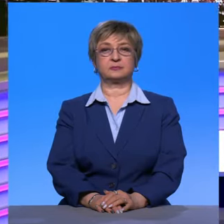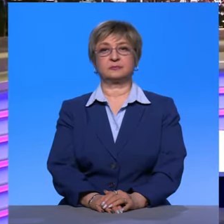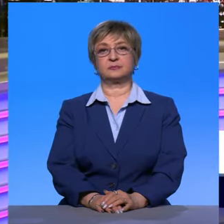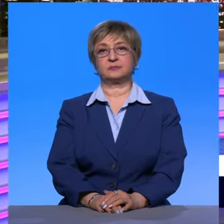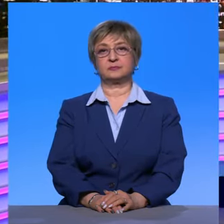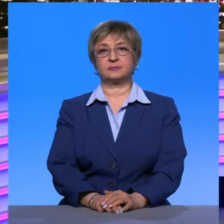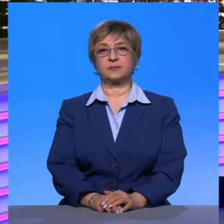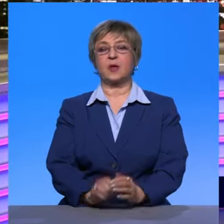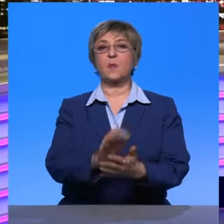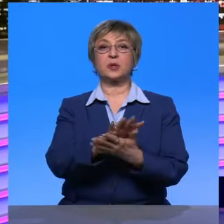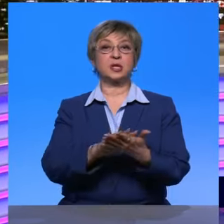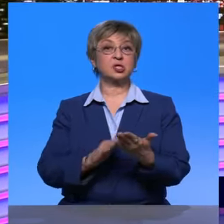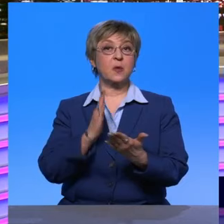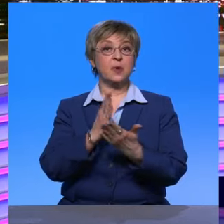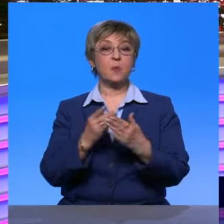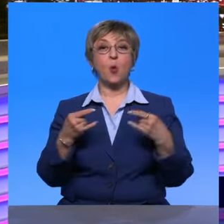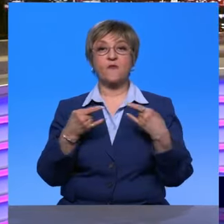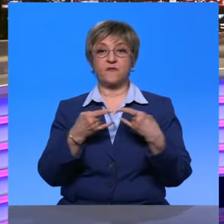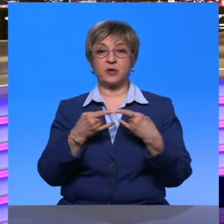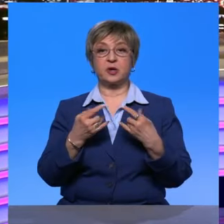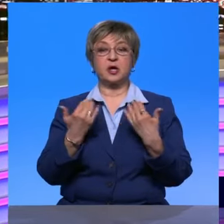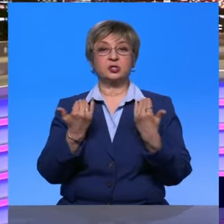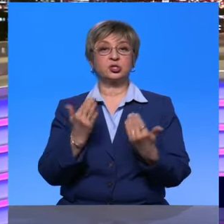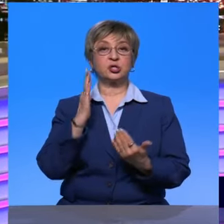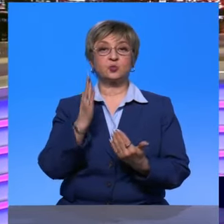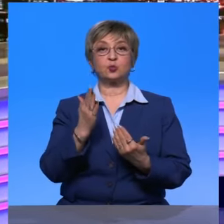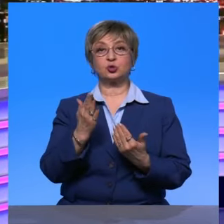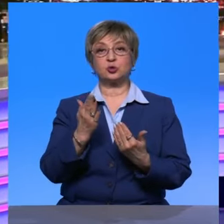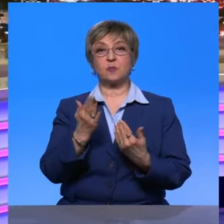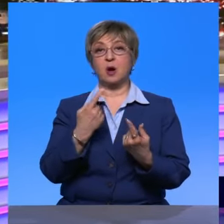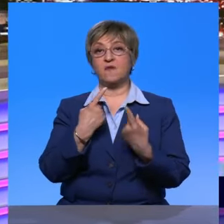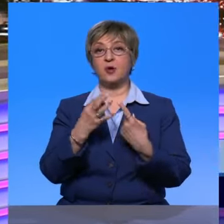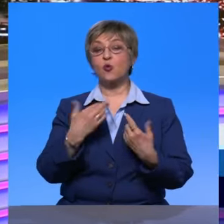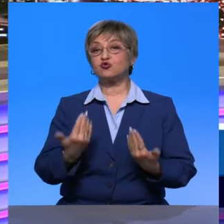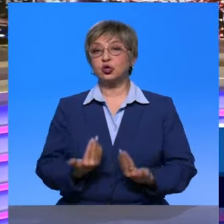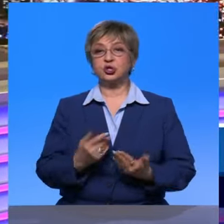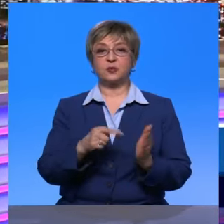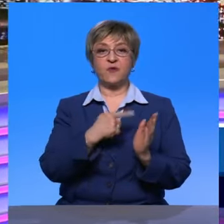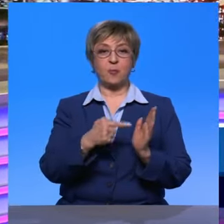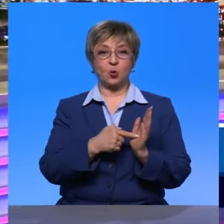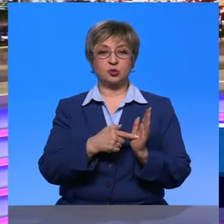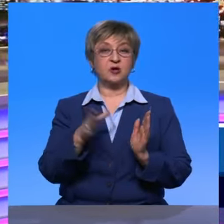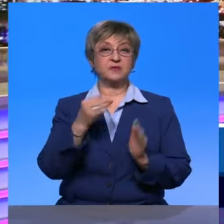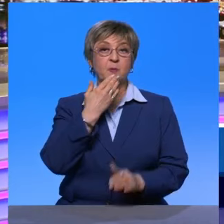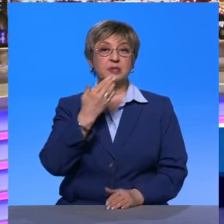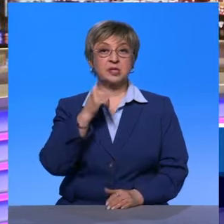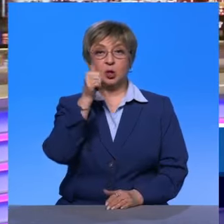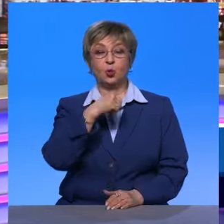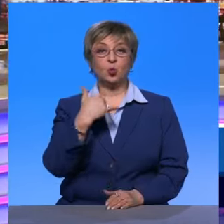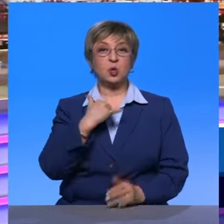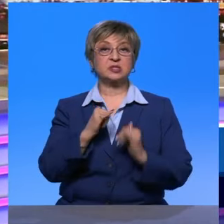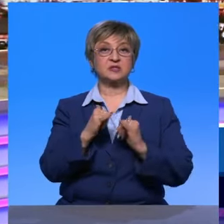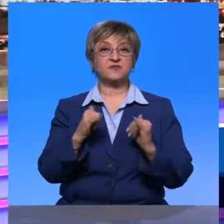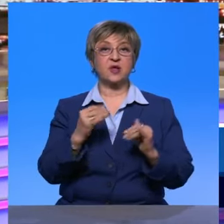Продолжаем наш прямой эфир. Сейчас будем говорить о жилищном вопросе. Вы знаете, все последние годы у нас развивалась